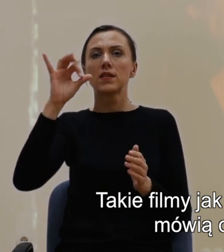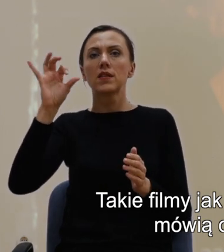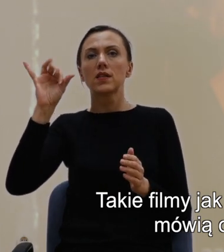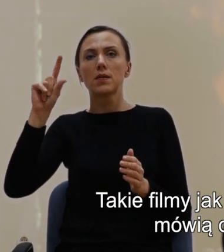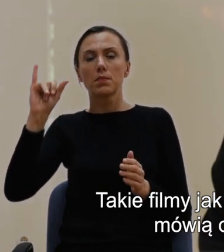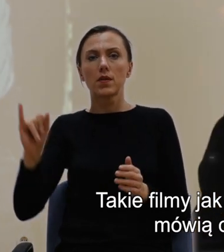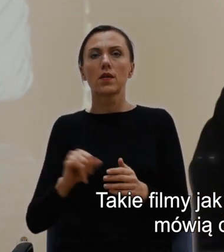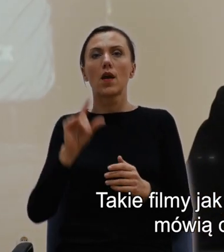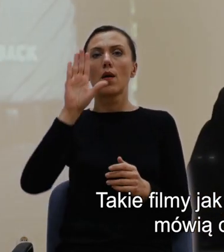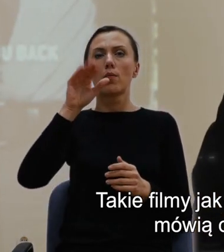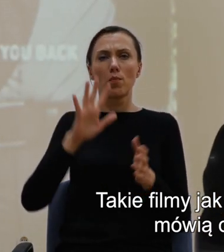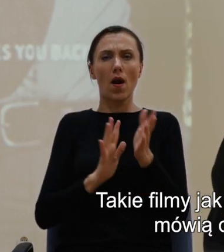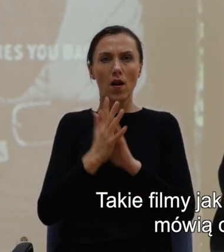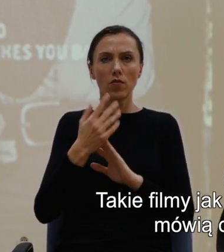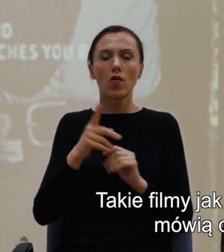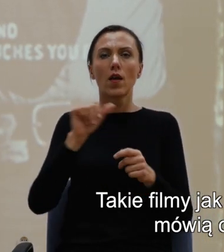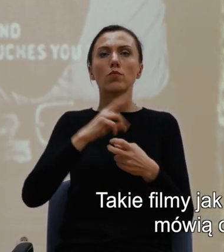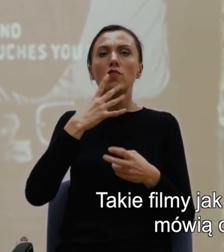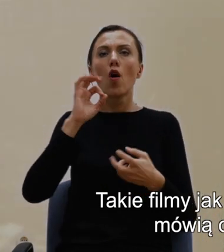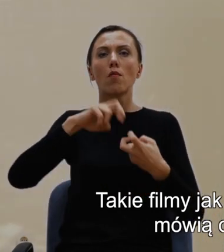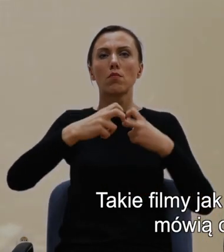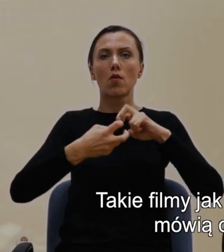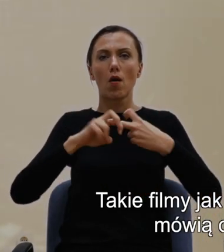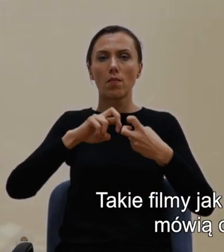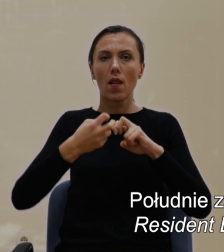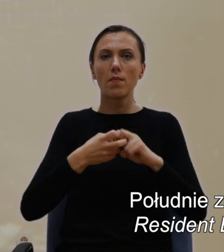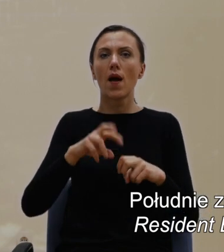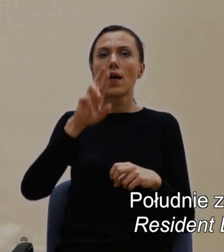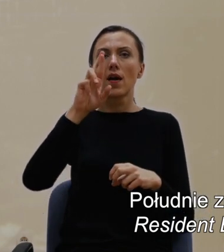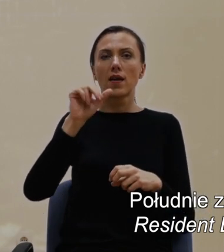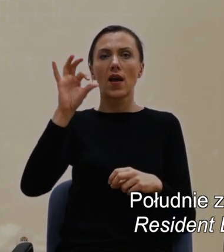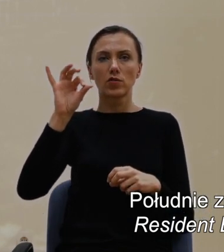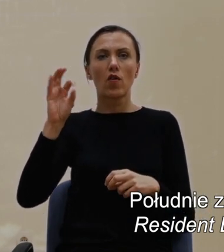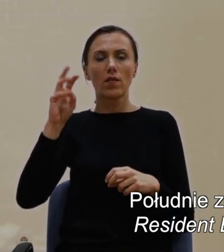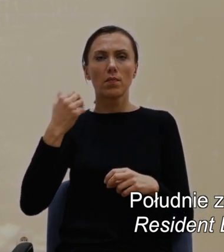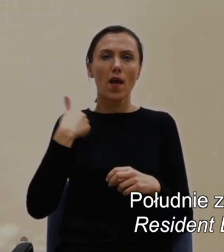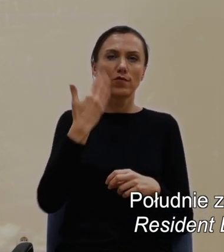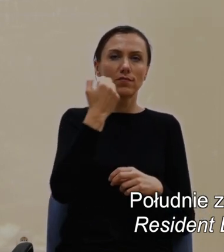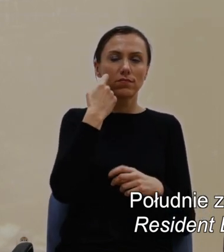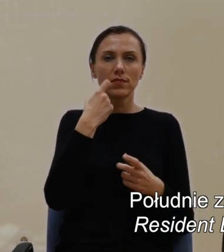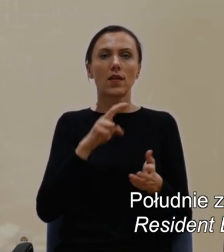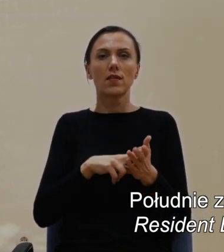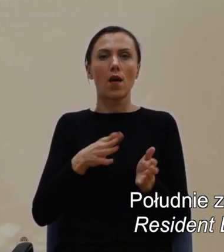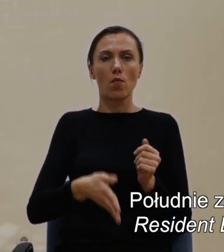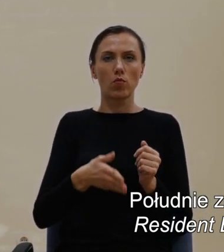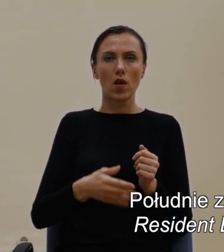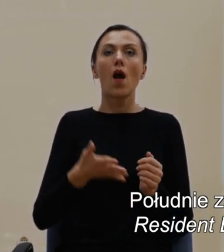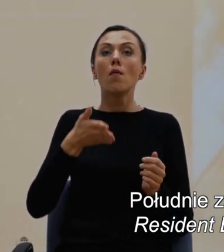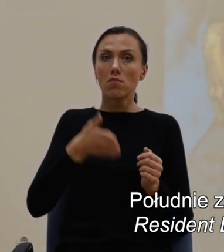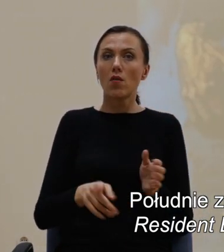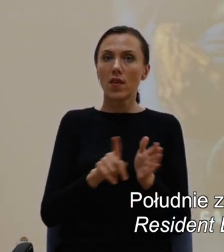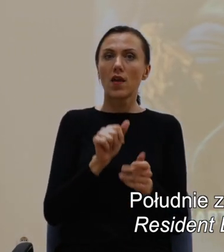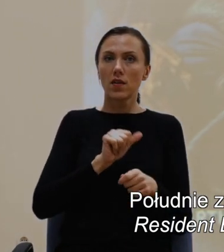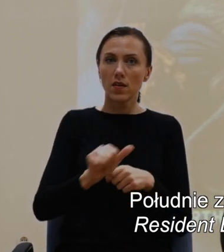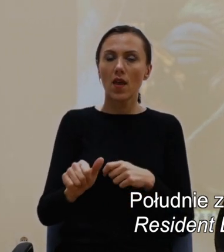Jeanem Hartmanem mówią o problemach rasowych na południu. Południe zostało wykorzystane przez twórców gry